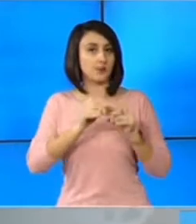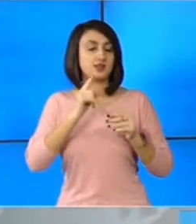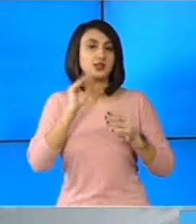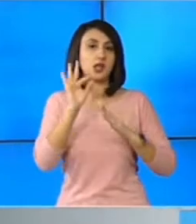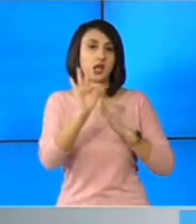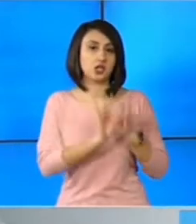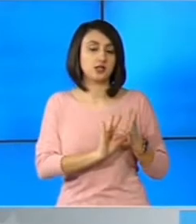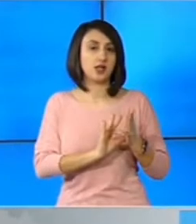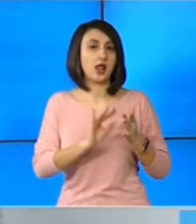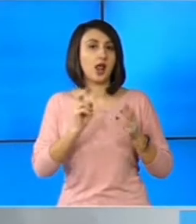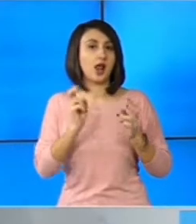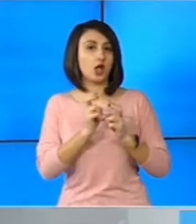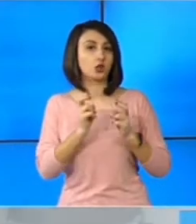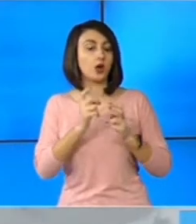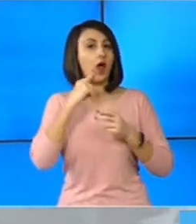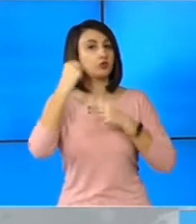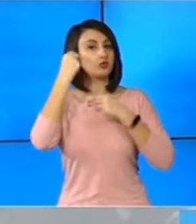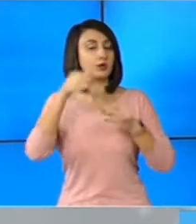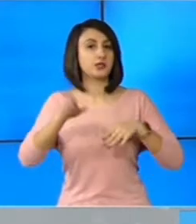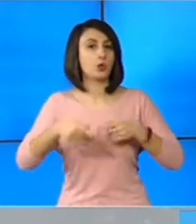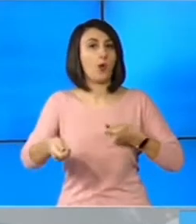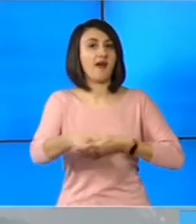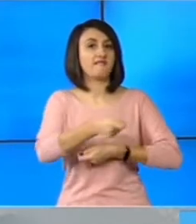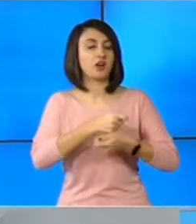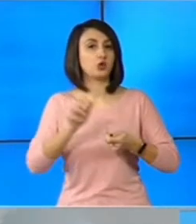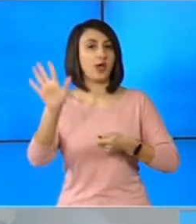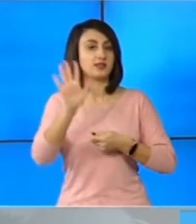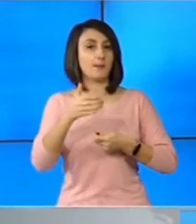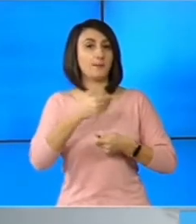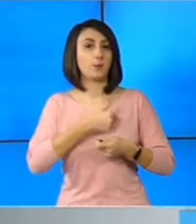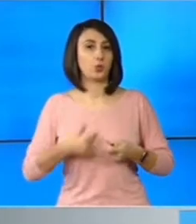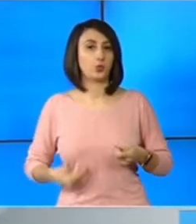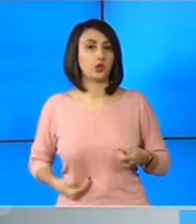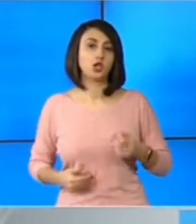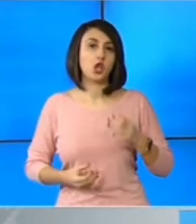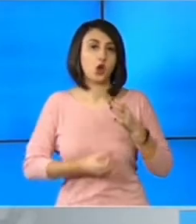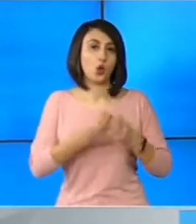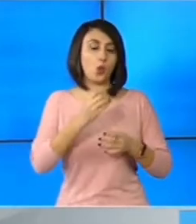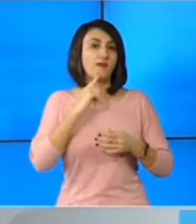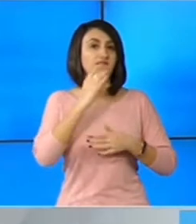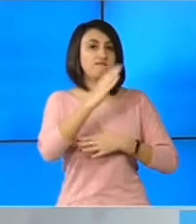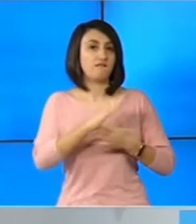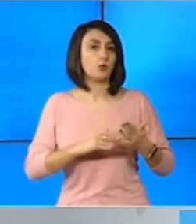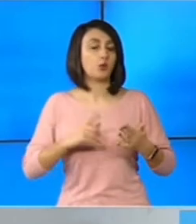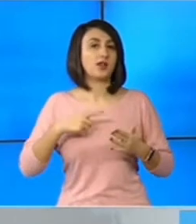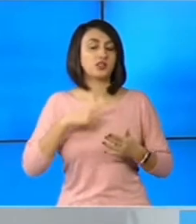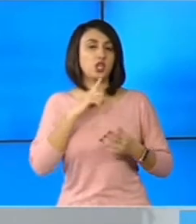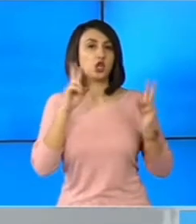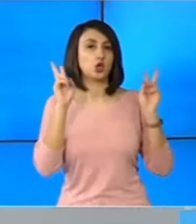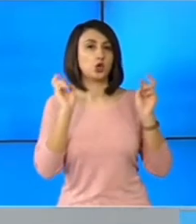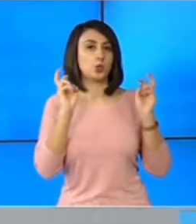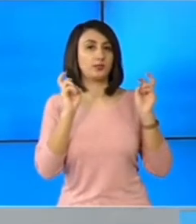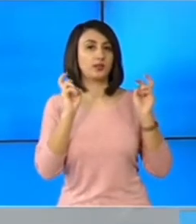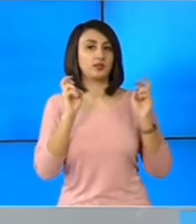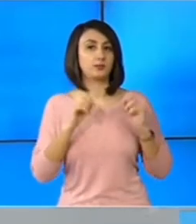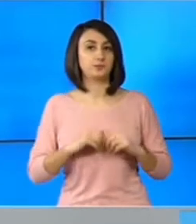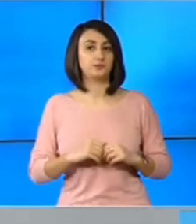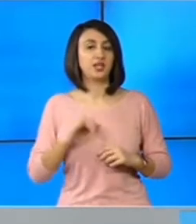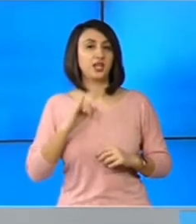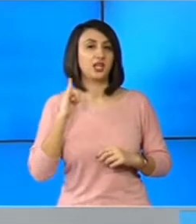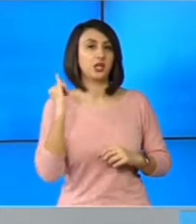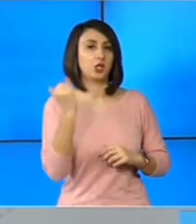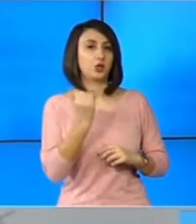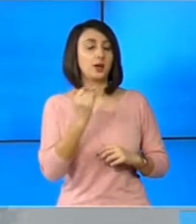să se înregistreze electronic, anunță Ministerul Afacerilor Externe de la București. Noul formular este denumit Pre-Travel Clearance.